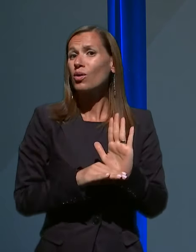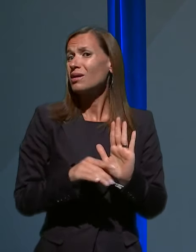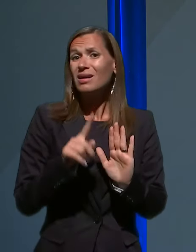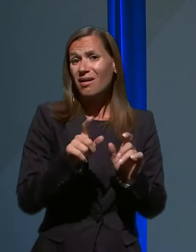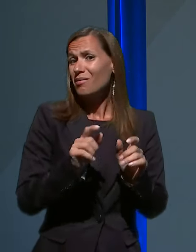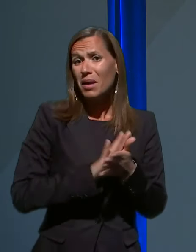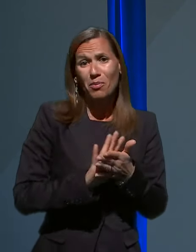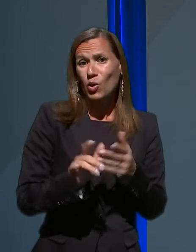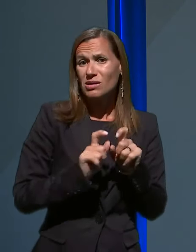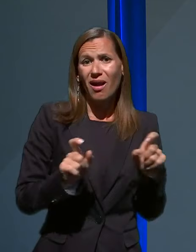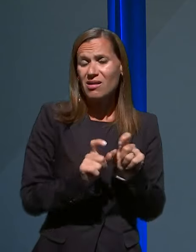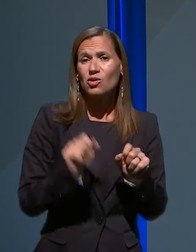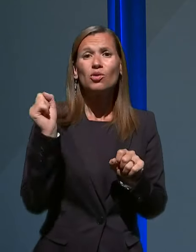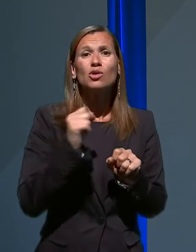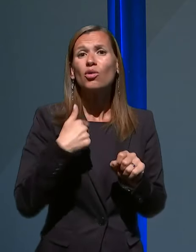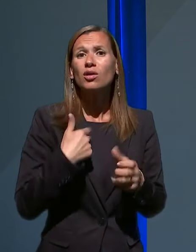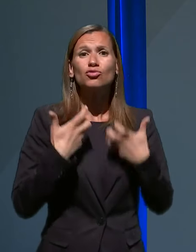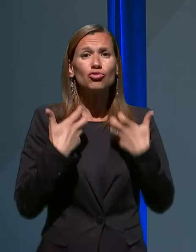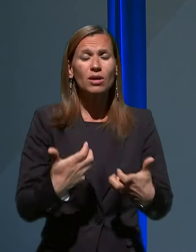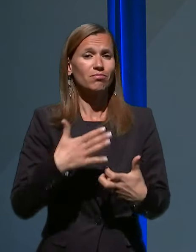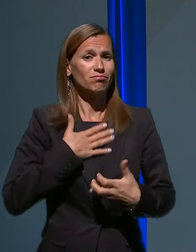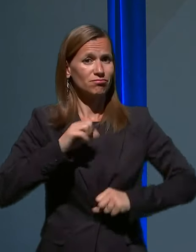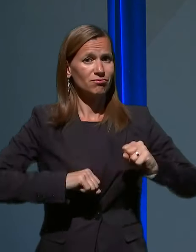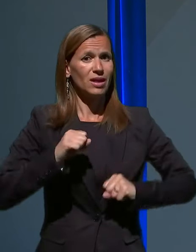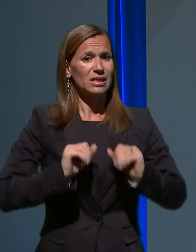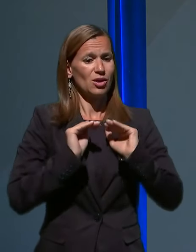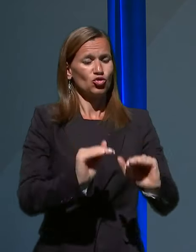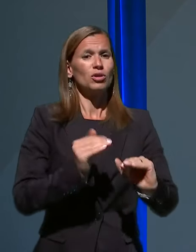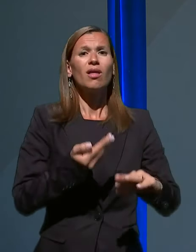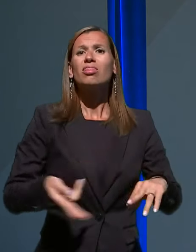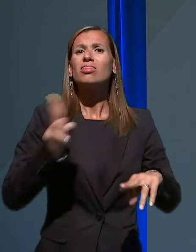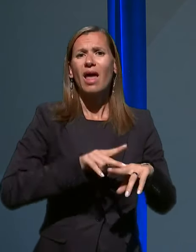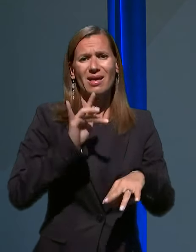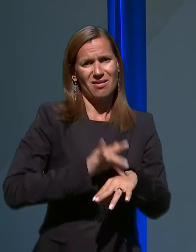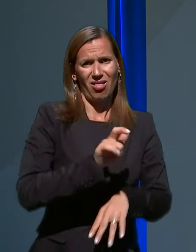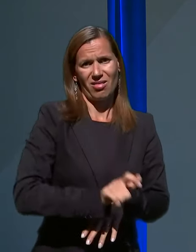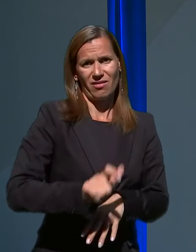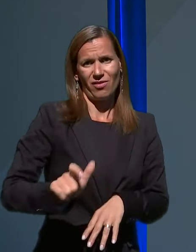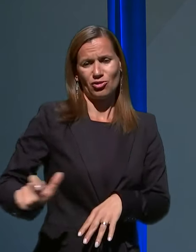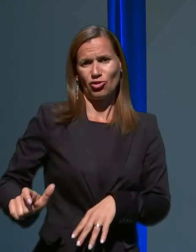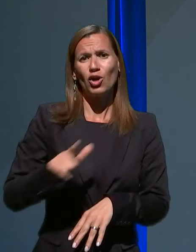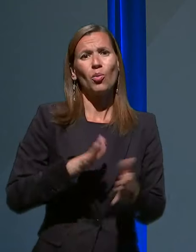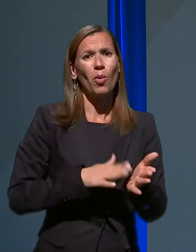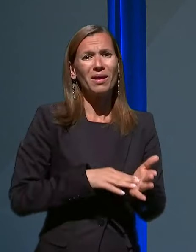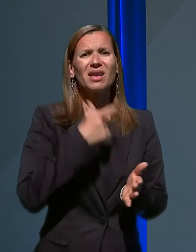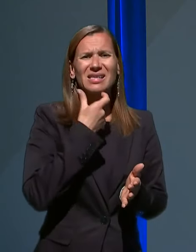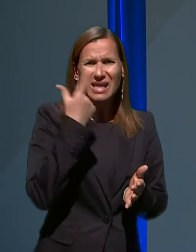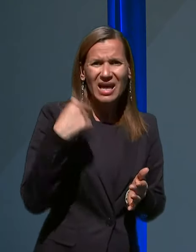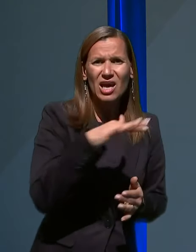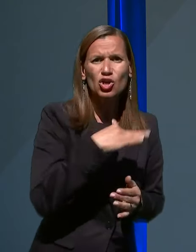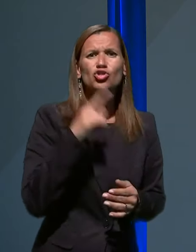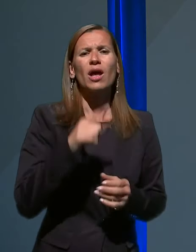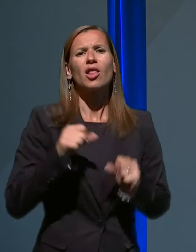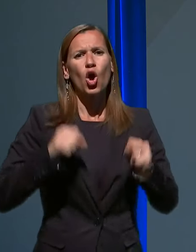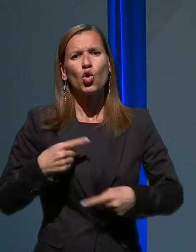zaščititi za svojim vedenjem naše najranljivejše, starejše in kronično bovne.